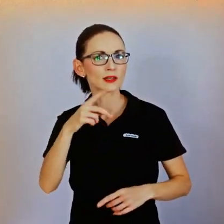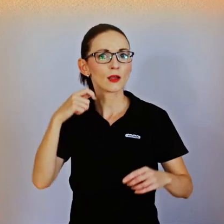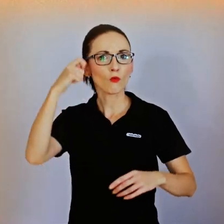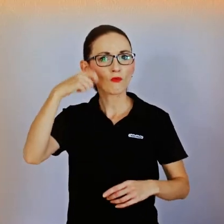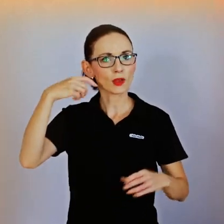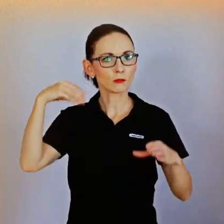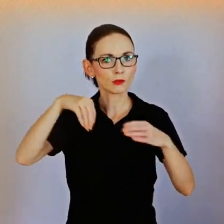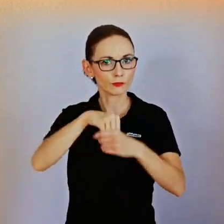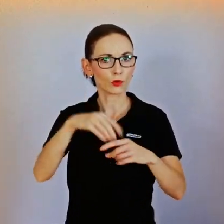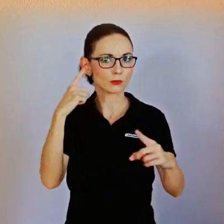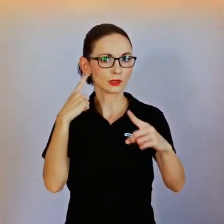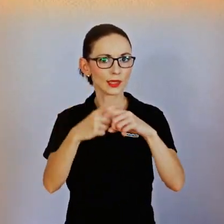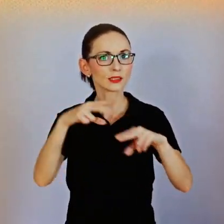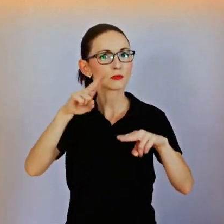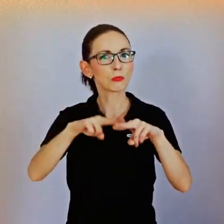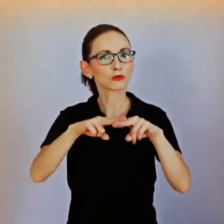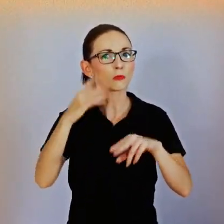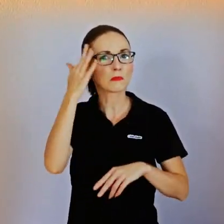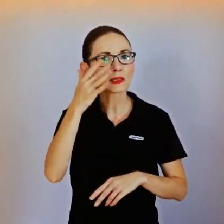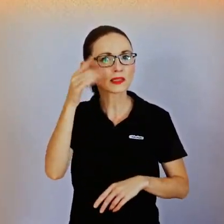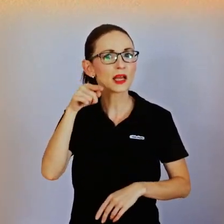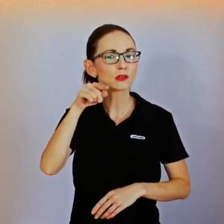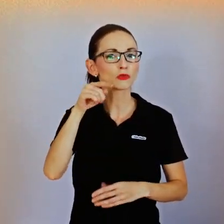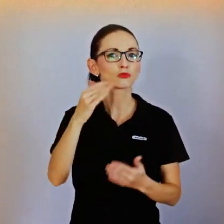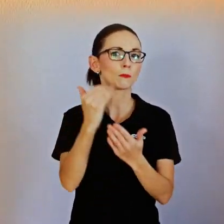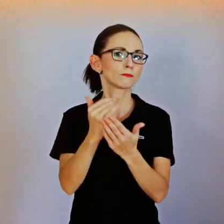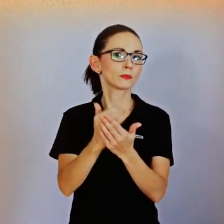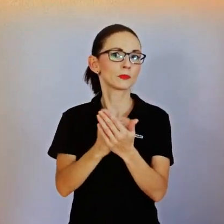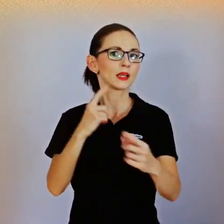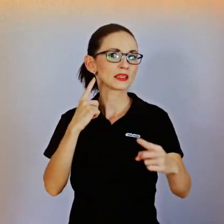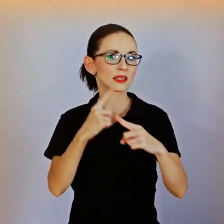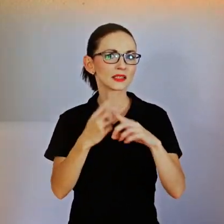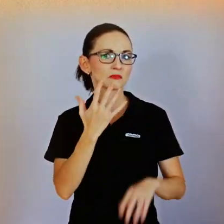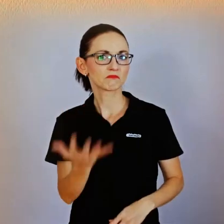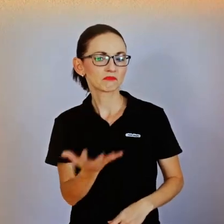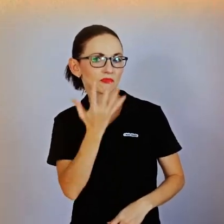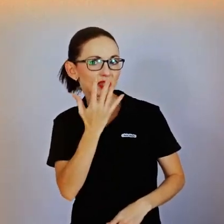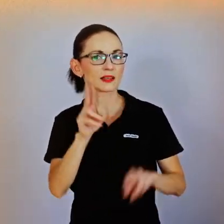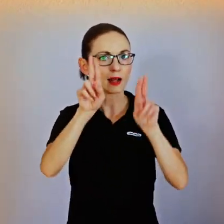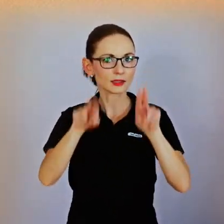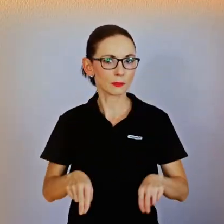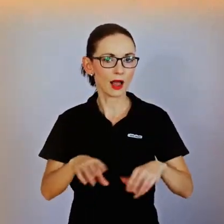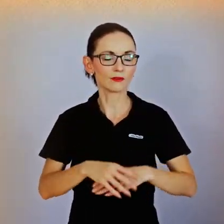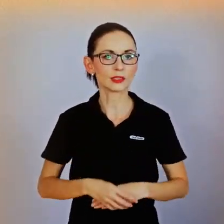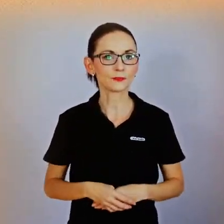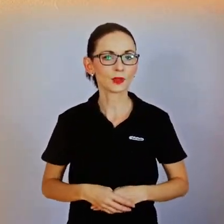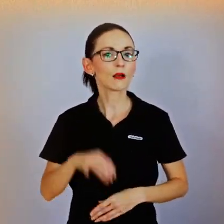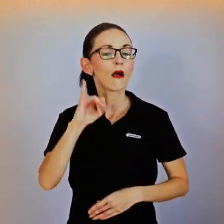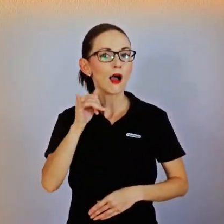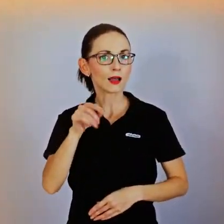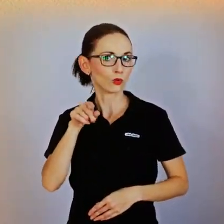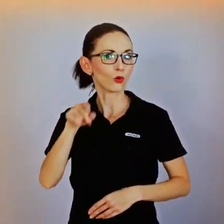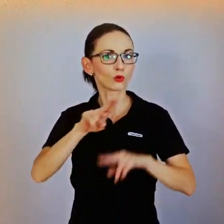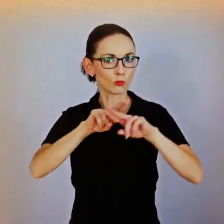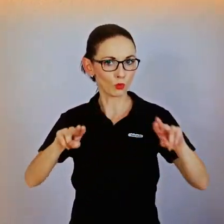mají mentální handicap, aby byl někdo, kdo s nima vlastně hovoří o těch rizicích. O tom, že sexuální stick